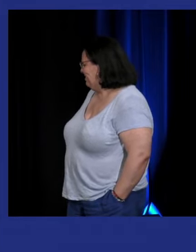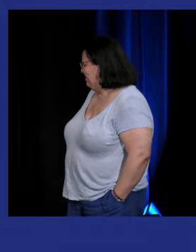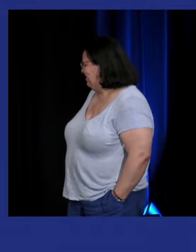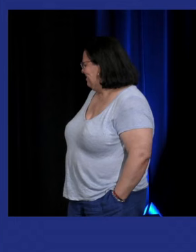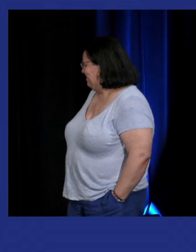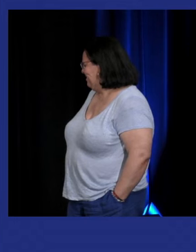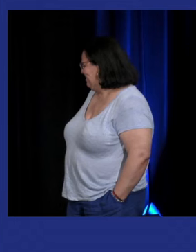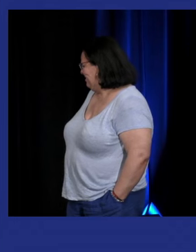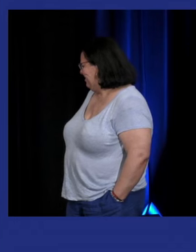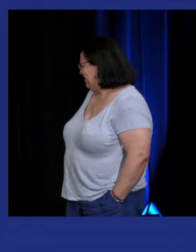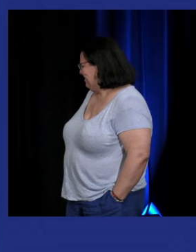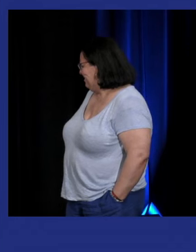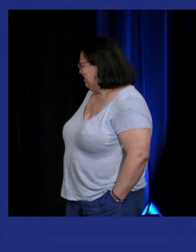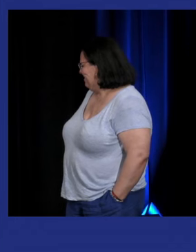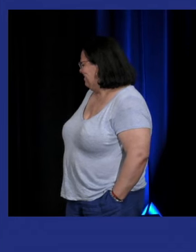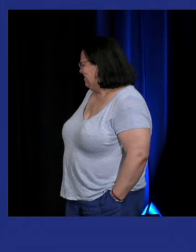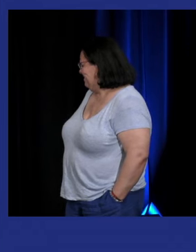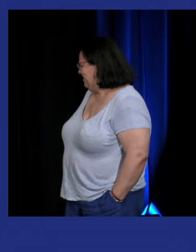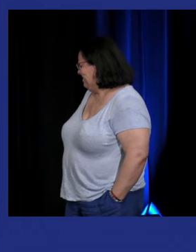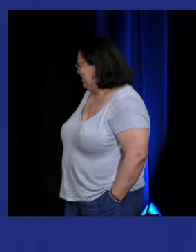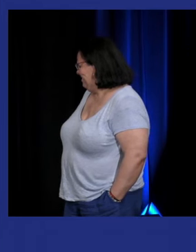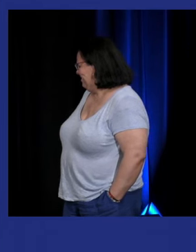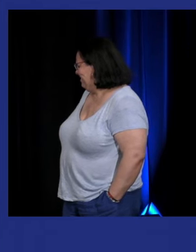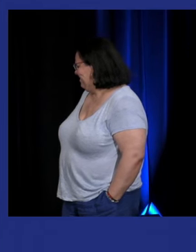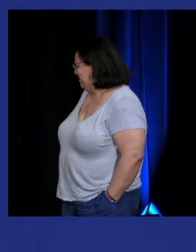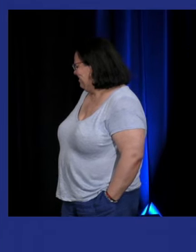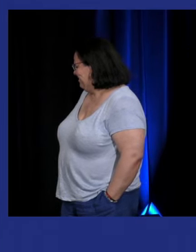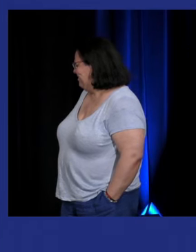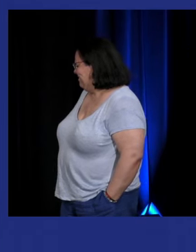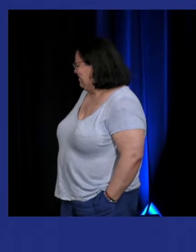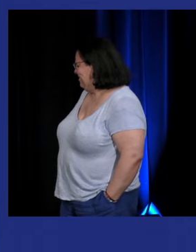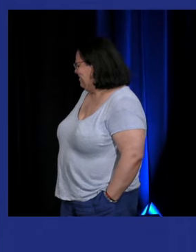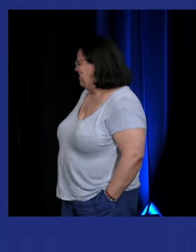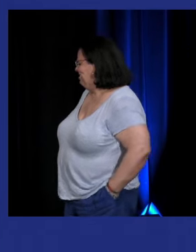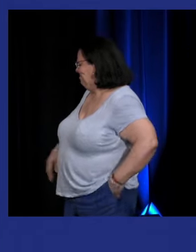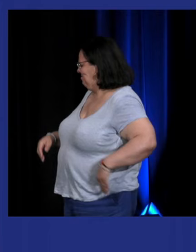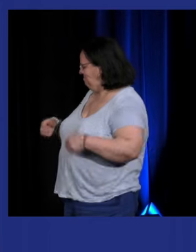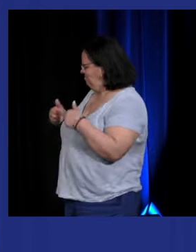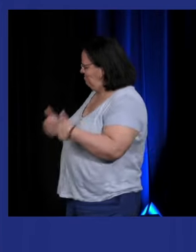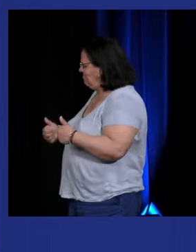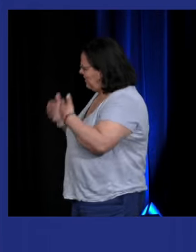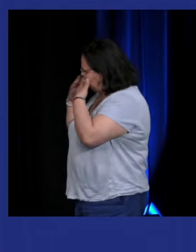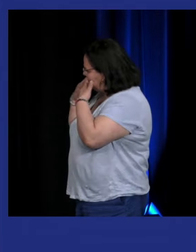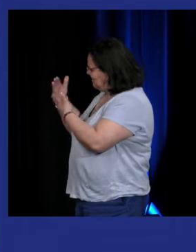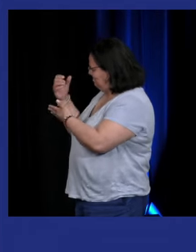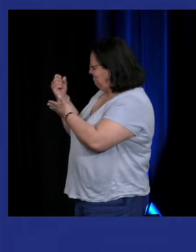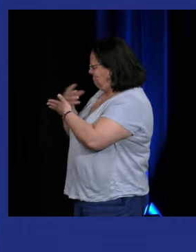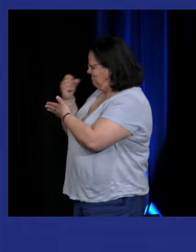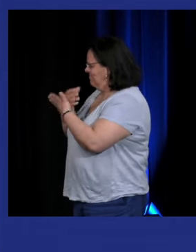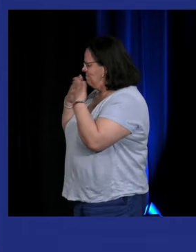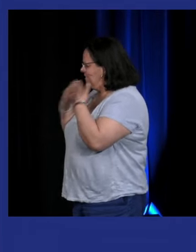ça voilà donc c'est pour ça que le bleu le bleu foncé le bleu clair et puis le jaune avec la couleur de l'espoir etc